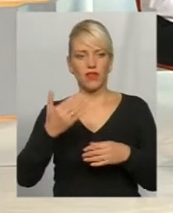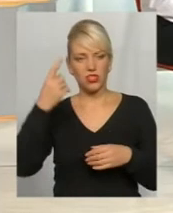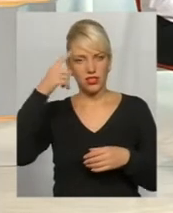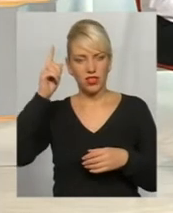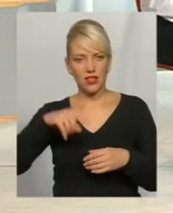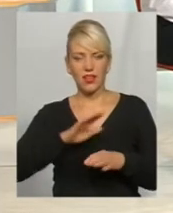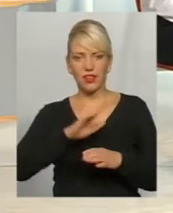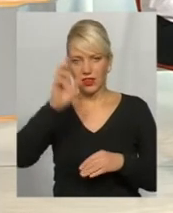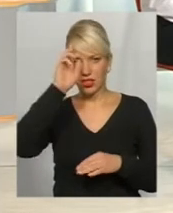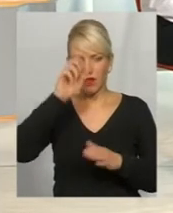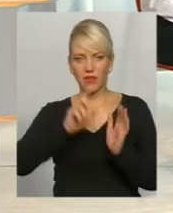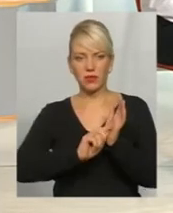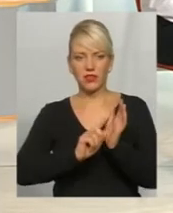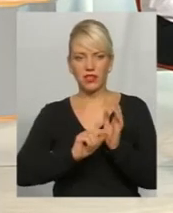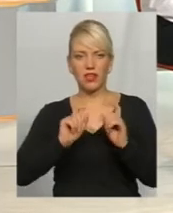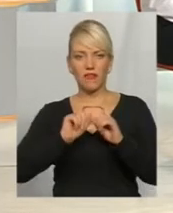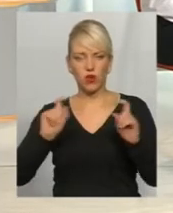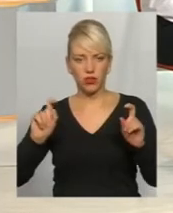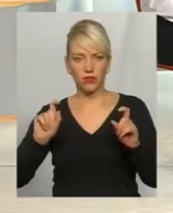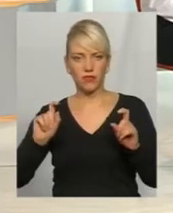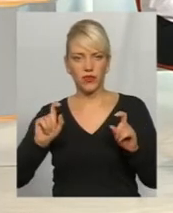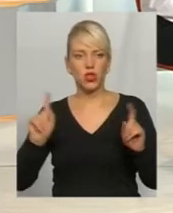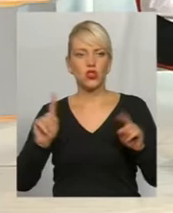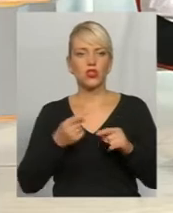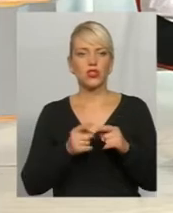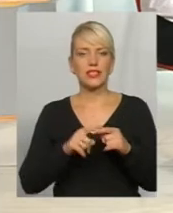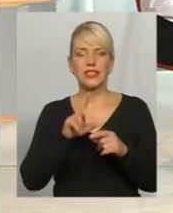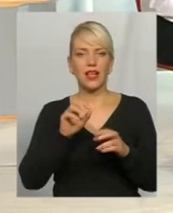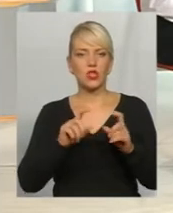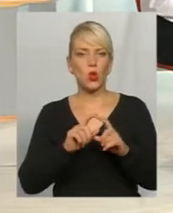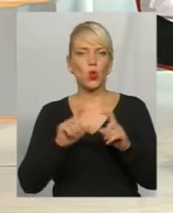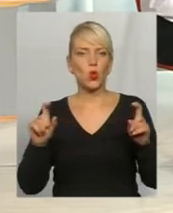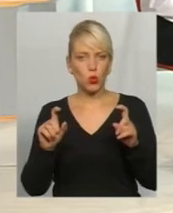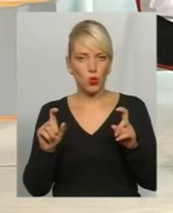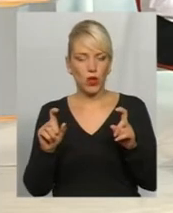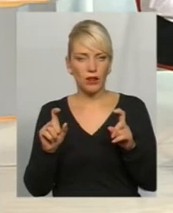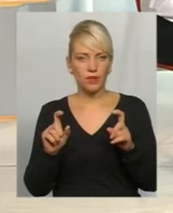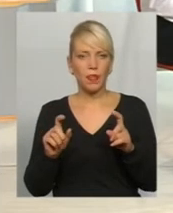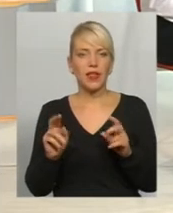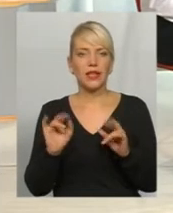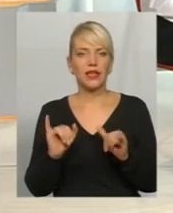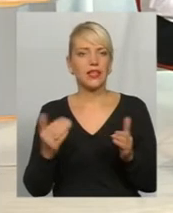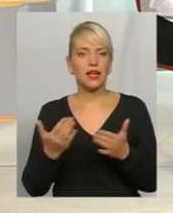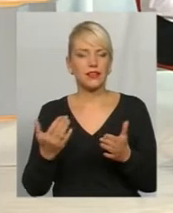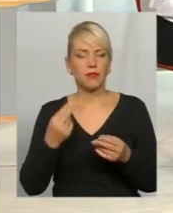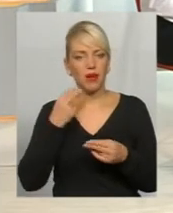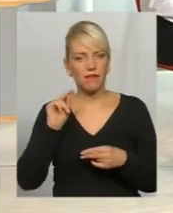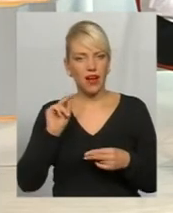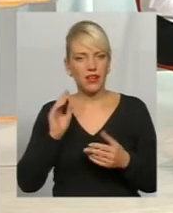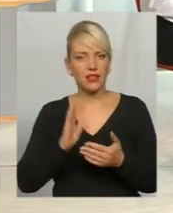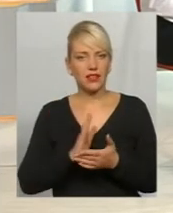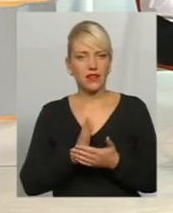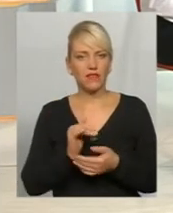в недержавний пенсійний фонд, що це за структура і які переваги є